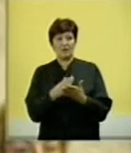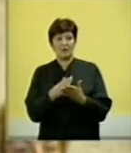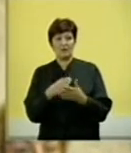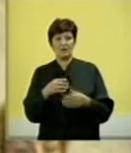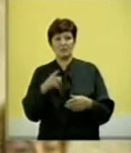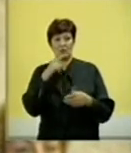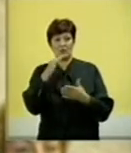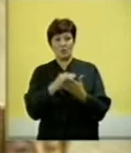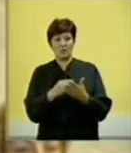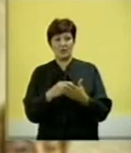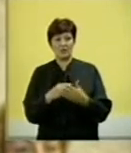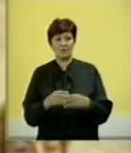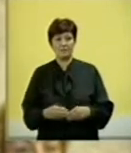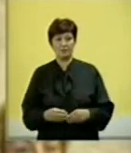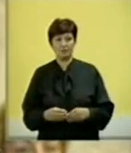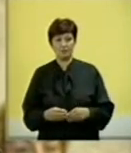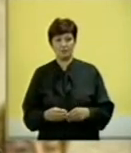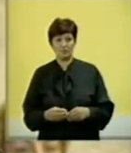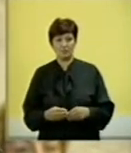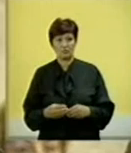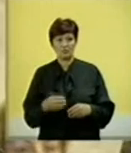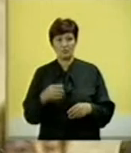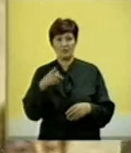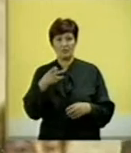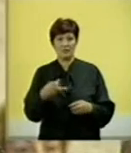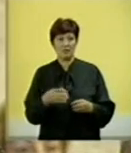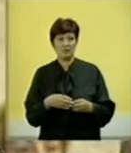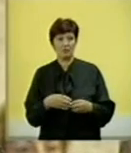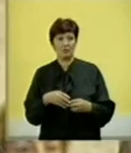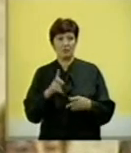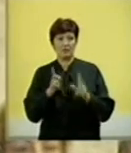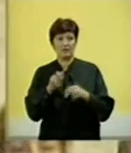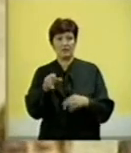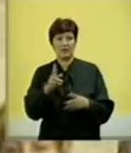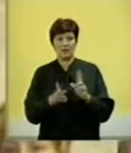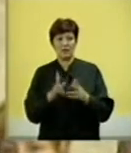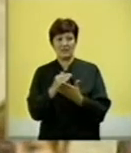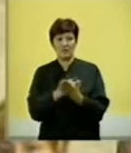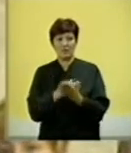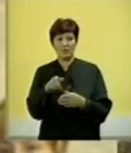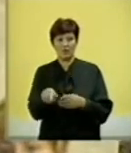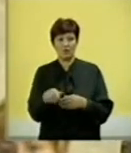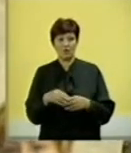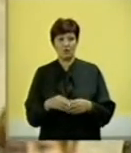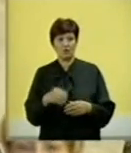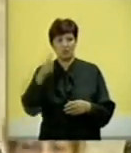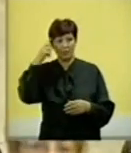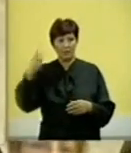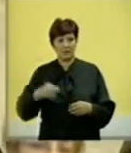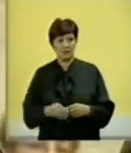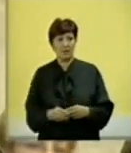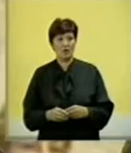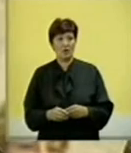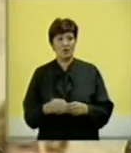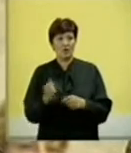implementacija tog zakona u životu ne ide onako kako verovateljni zakonodavac to mislio.